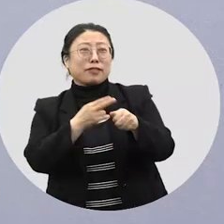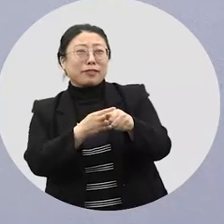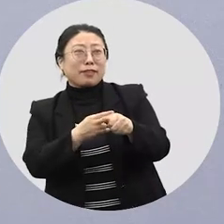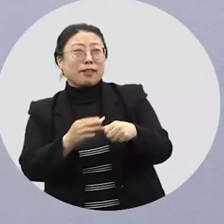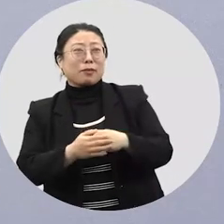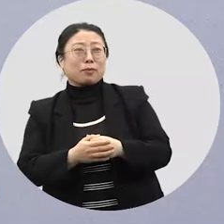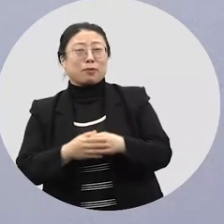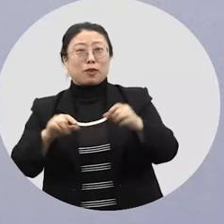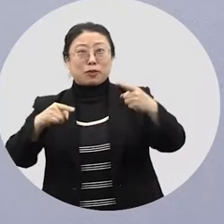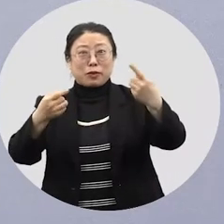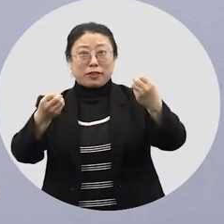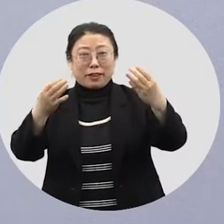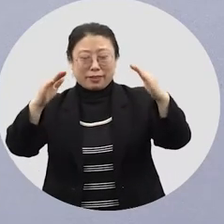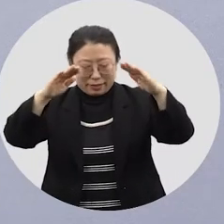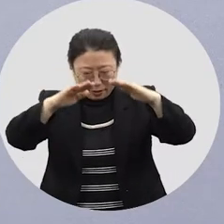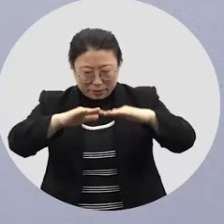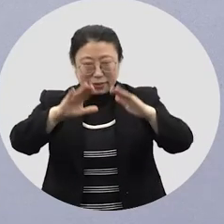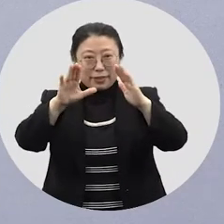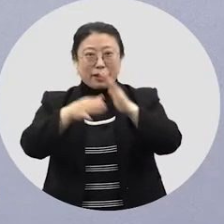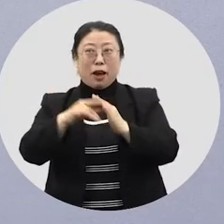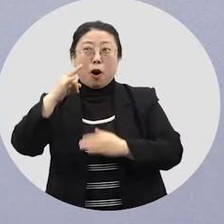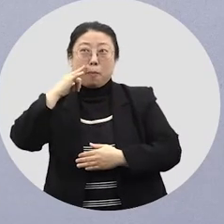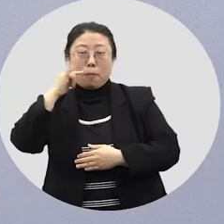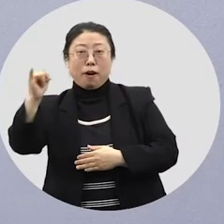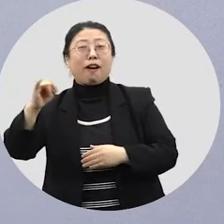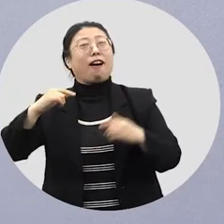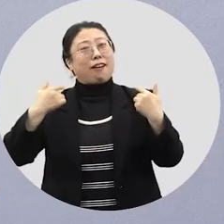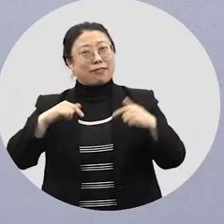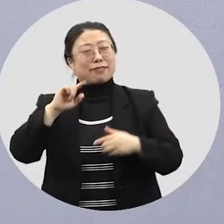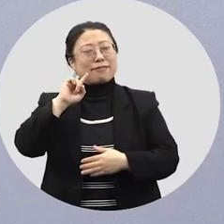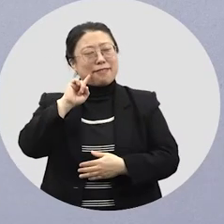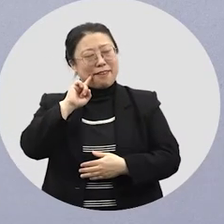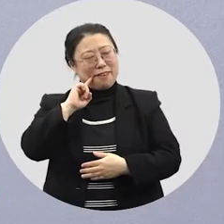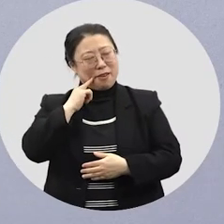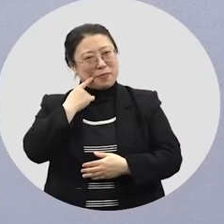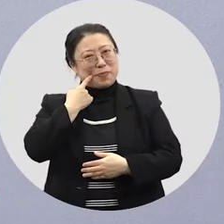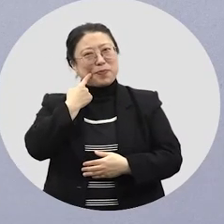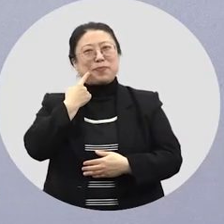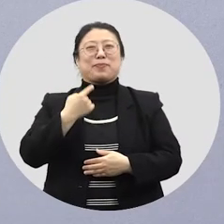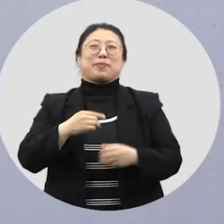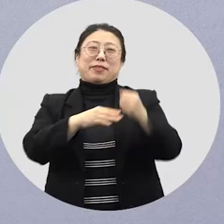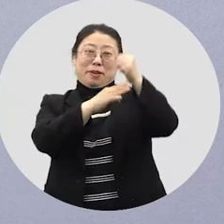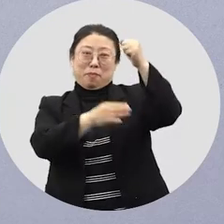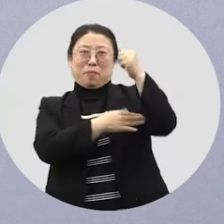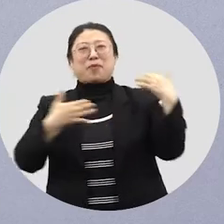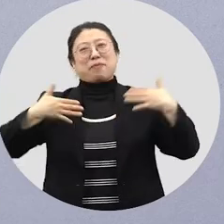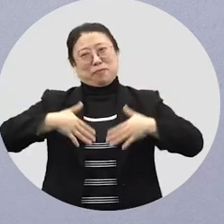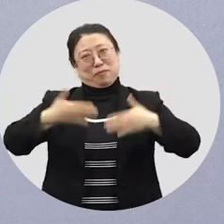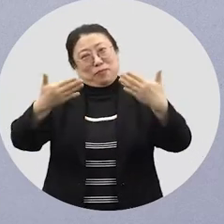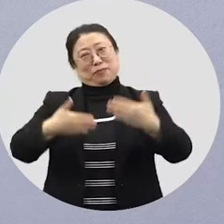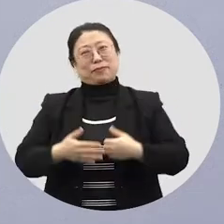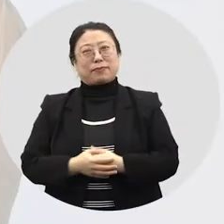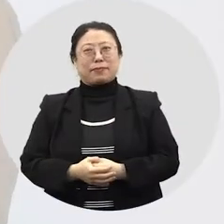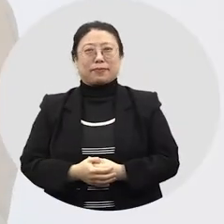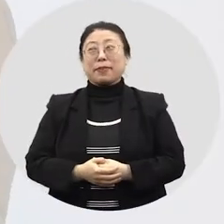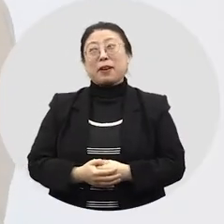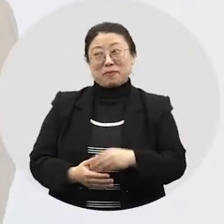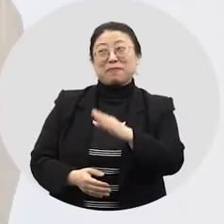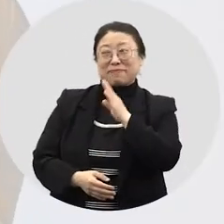선생님! 설날에 세배를 할 때 엄마가 항상 예쁜 새 한복을 입혀주셨어요.